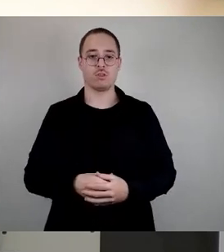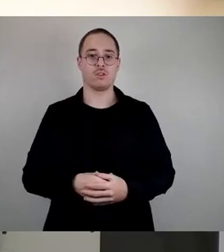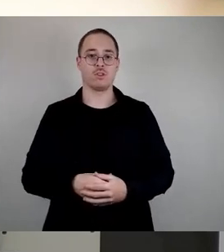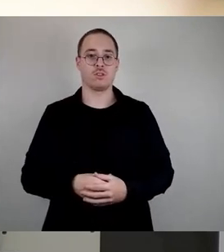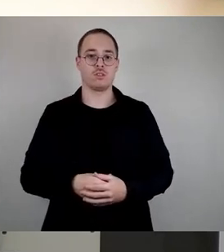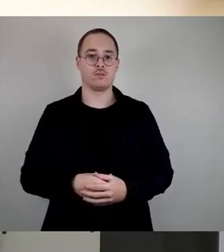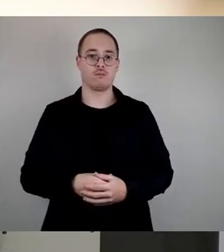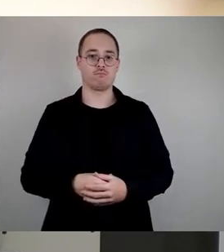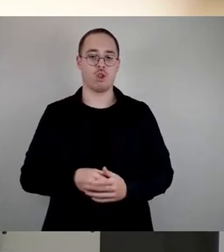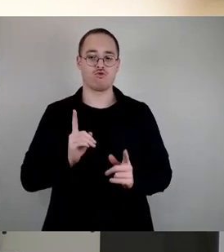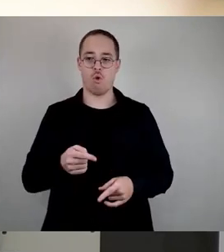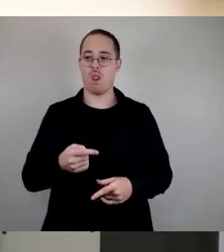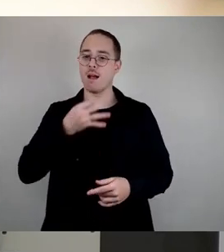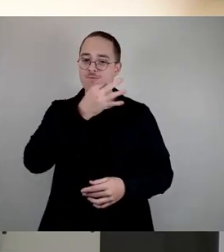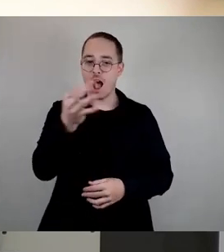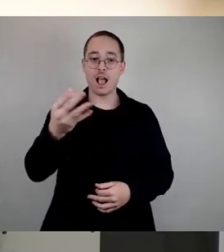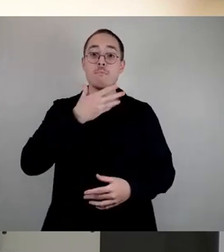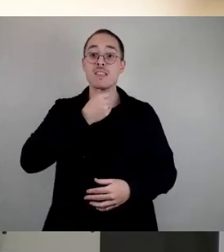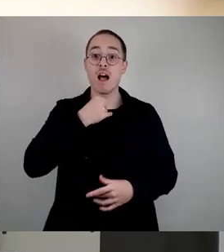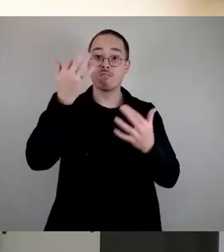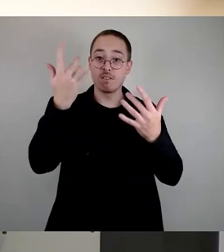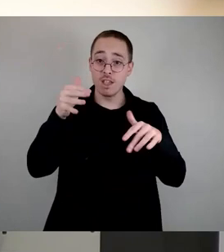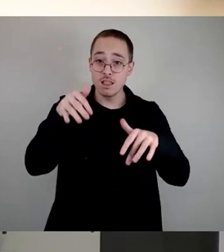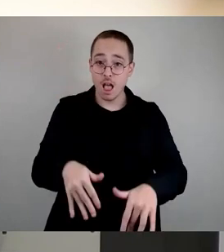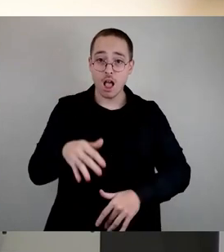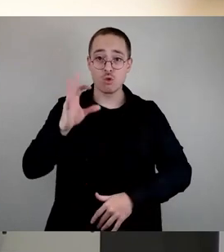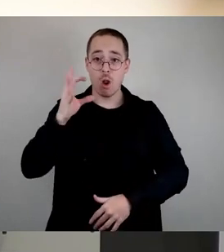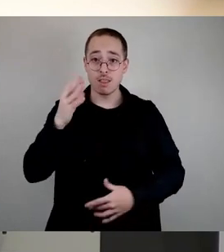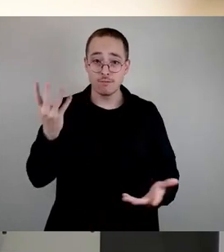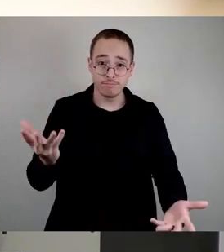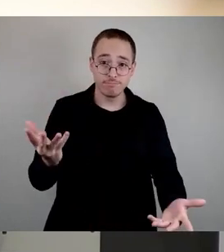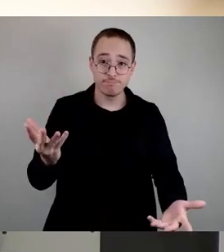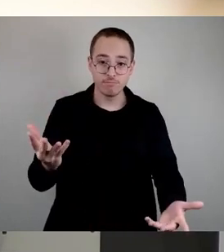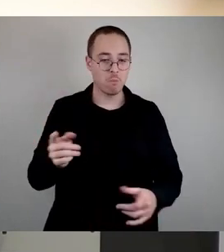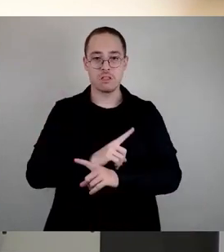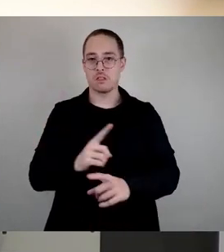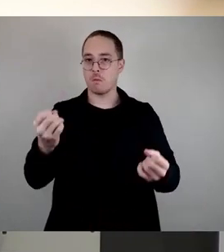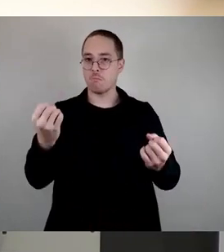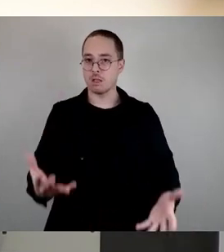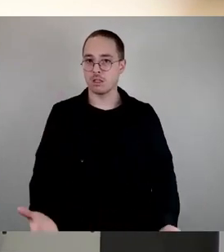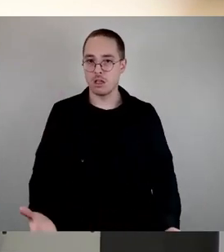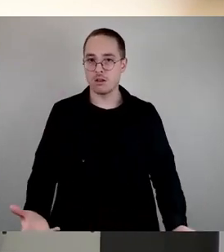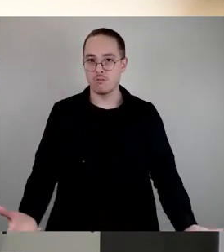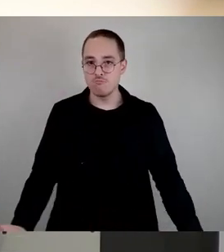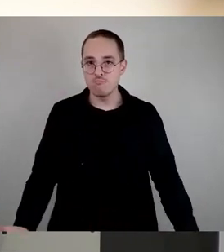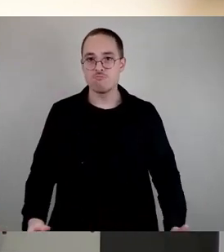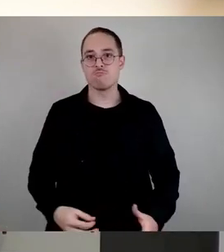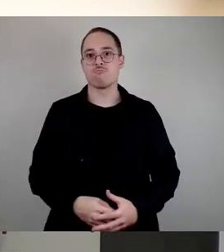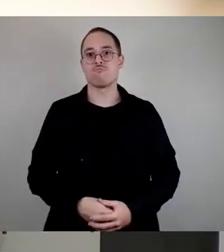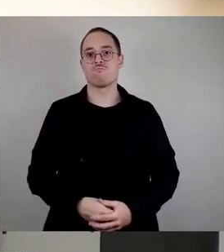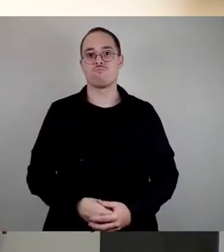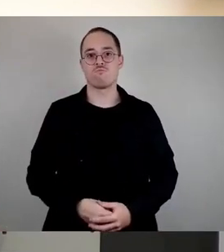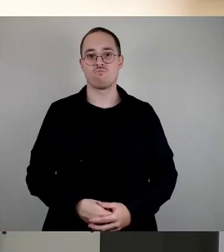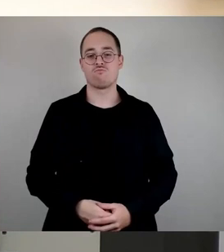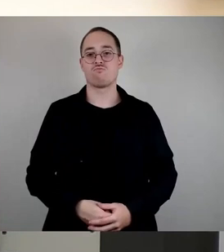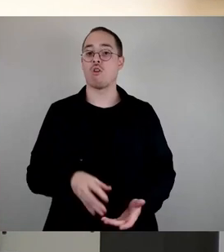werden sollen. Das ist nie passiert. Wir haben jetzt in den Beratungen festgestellt, Stadtbezirksbeiräte und Ortschaftsräte haben natürlich eine ganze